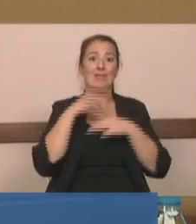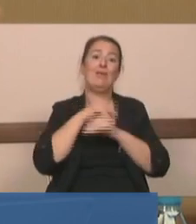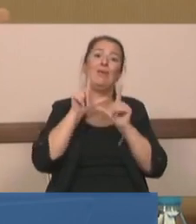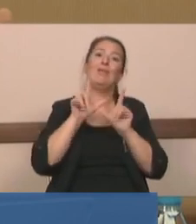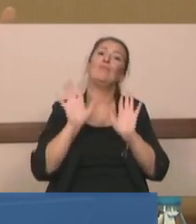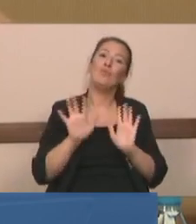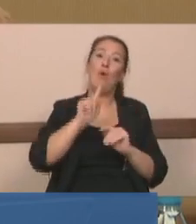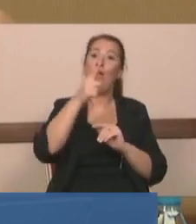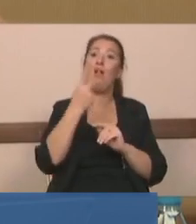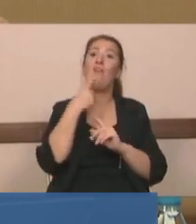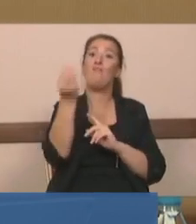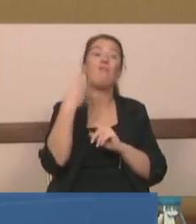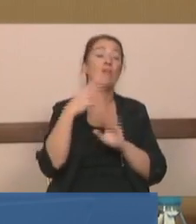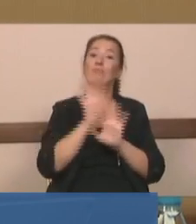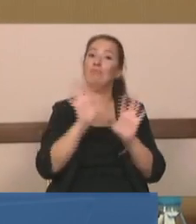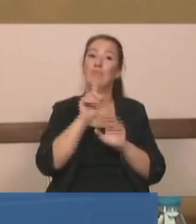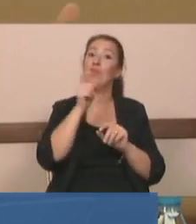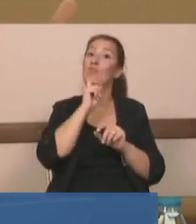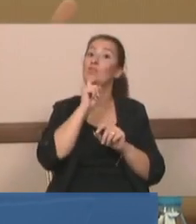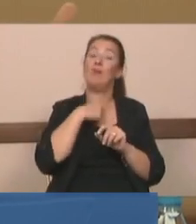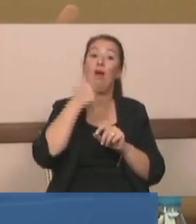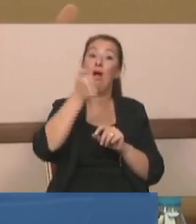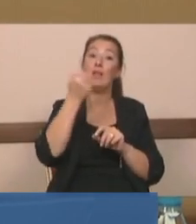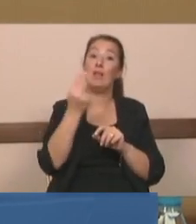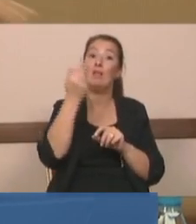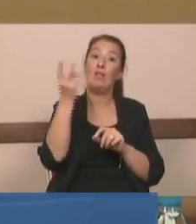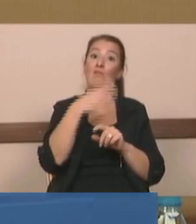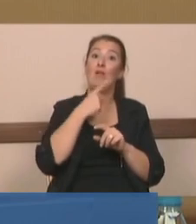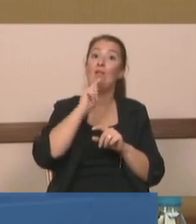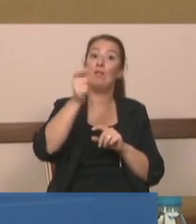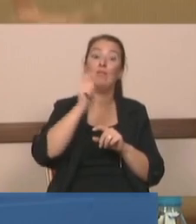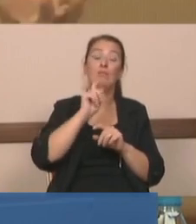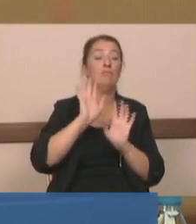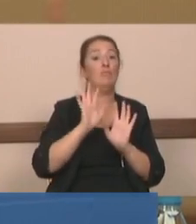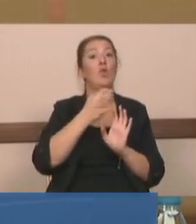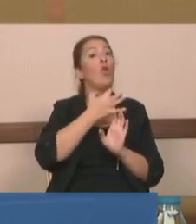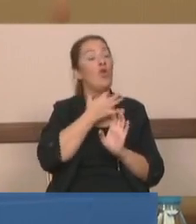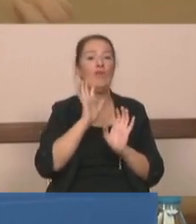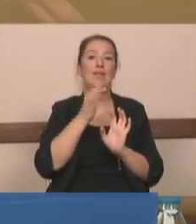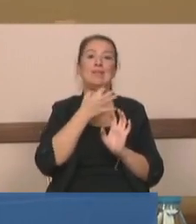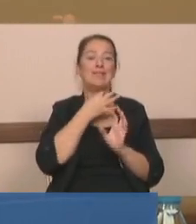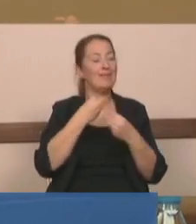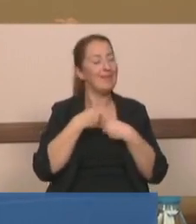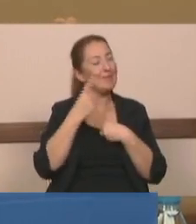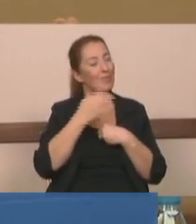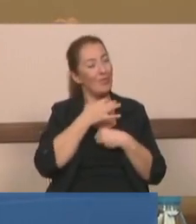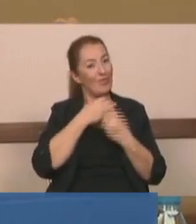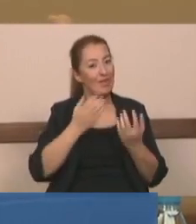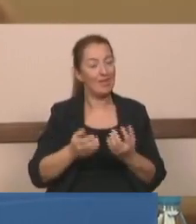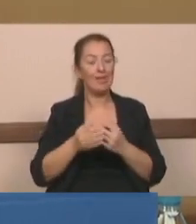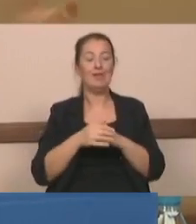atıyorsun. Bak bunu altıncı, yedinci defadır yapıyorsun. Müsaade et. Bir müsaade et. Bir müsaade et. bak.